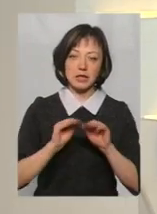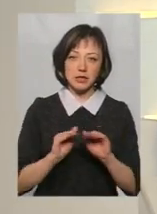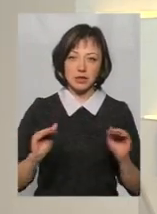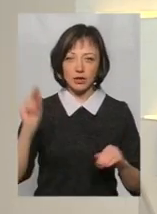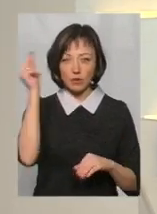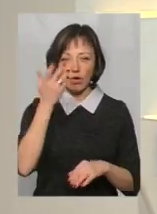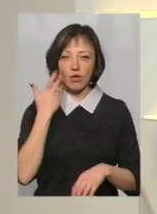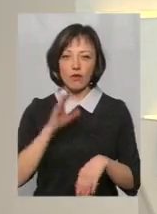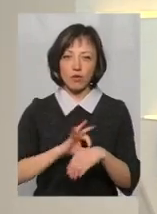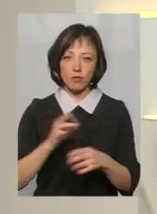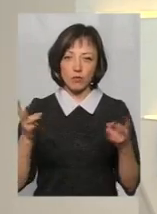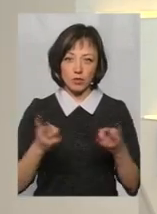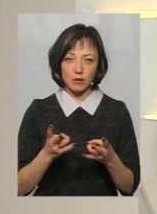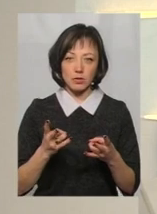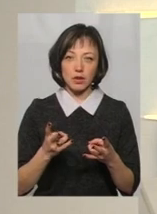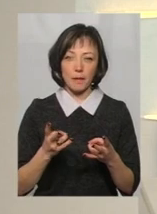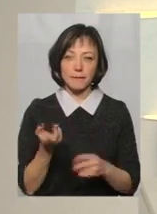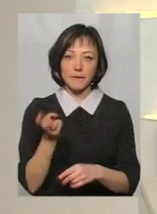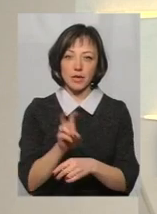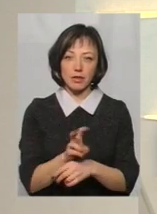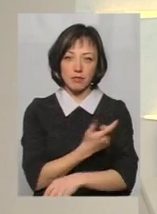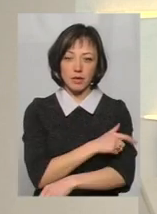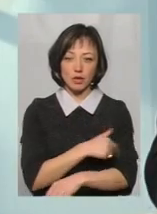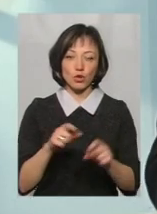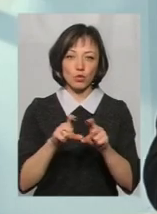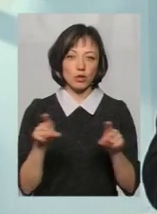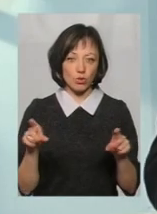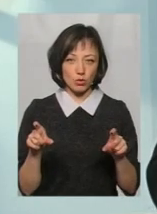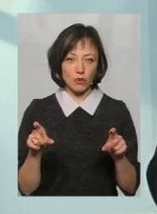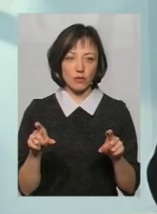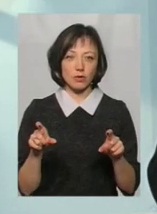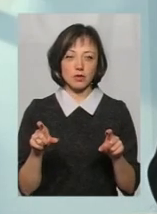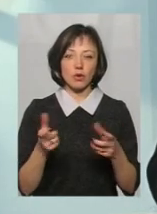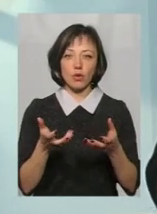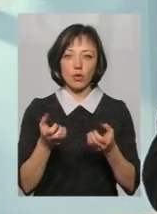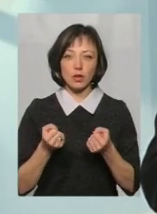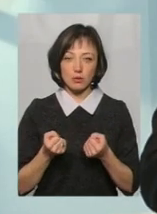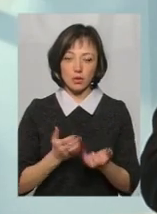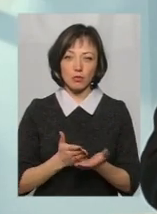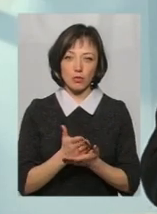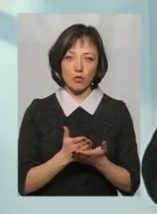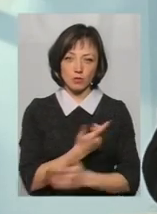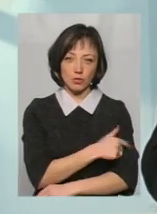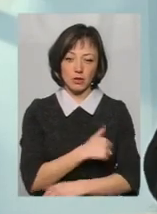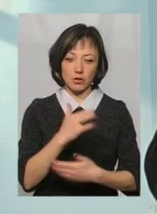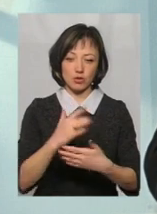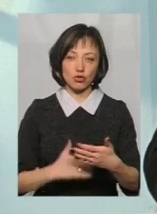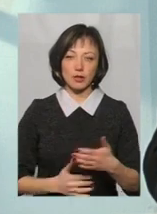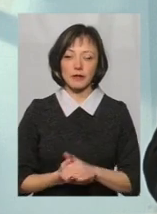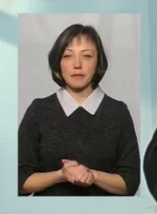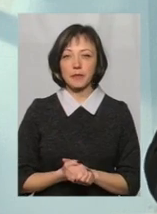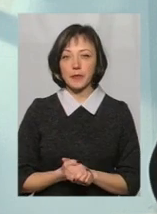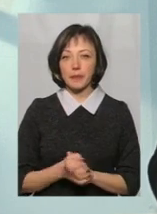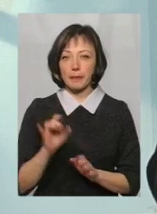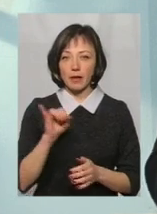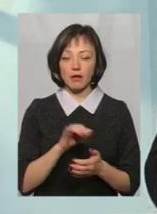Коли вони хворіють, їм обов'язково потрібно прийти в медичну установу, отримати медичні послуги і так